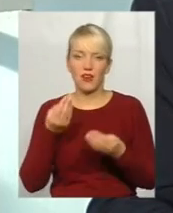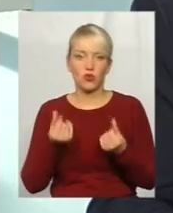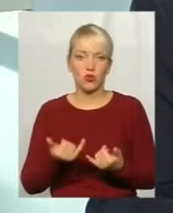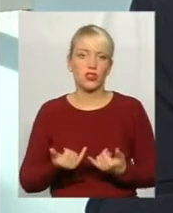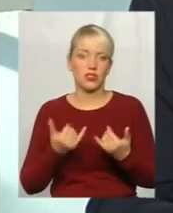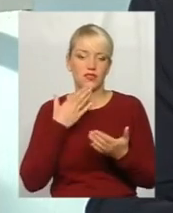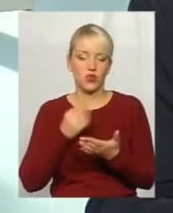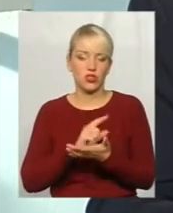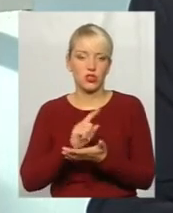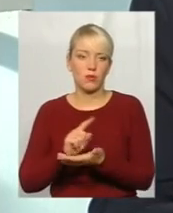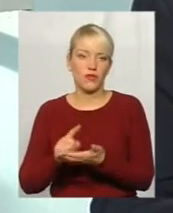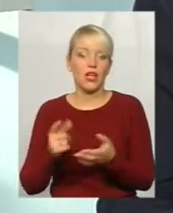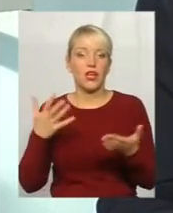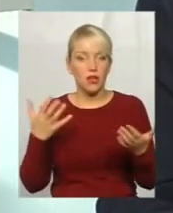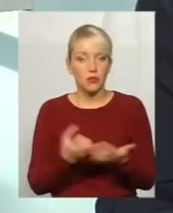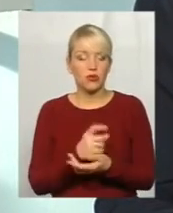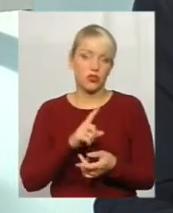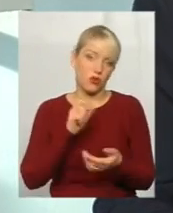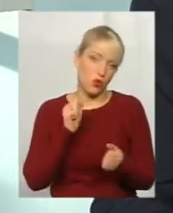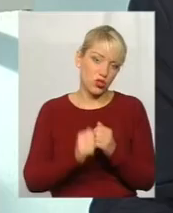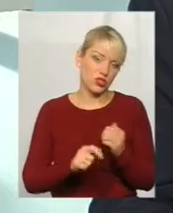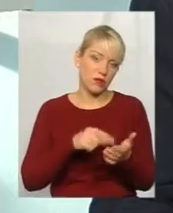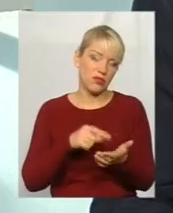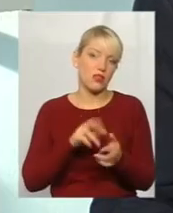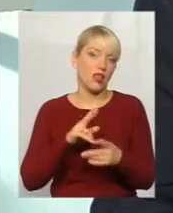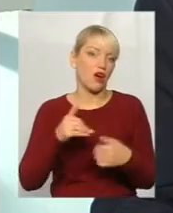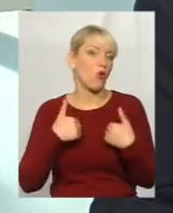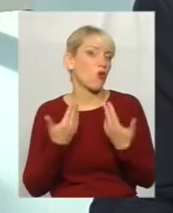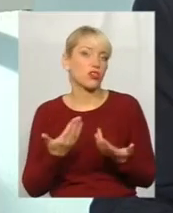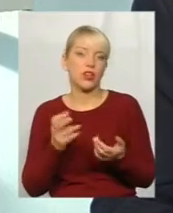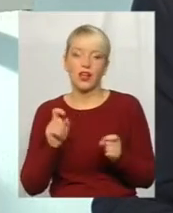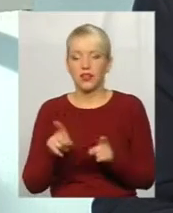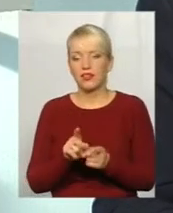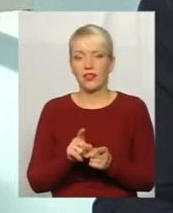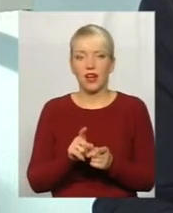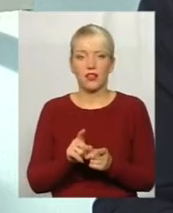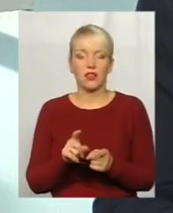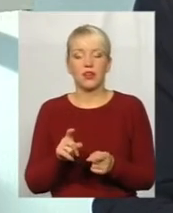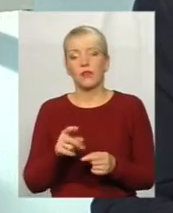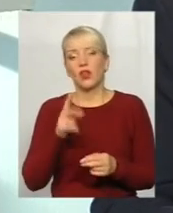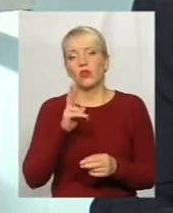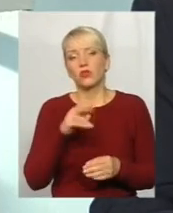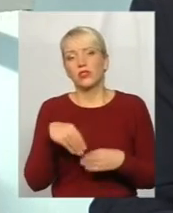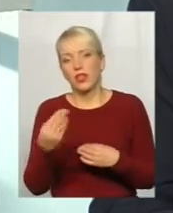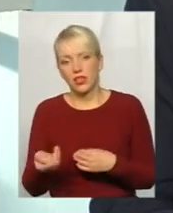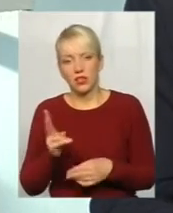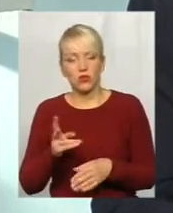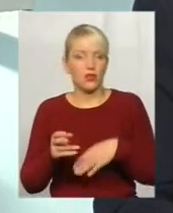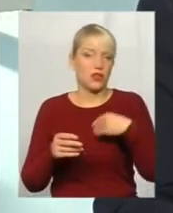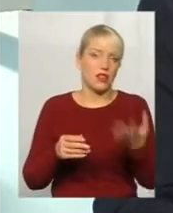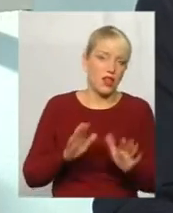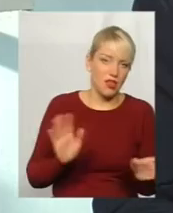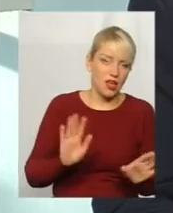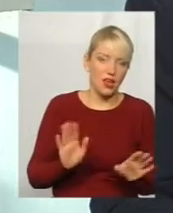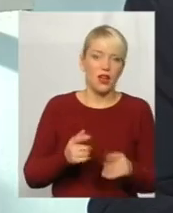зобов'язання. І говорять, і тому виходить, як хоче, так і вирулює. Одні дають, другі не дають, одних